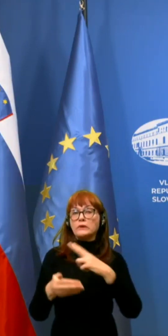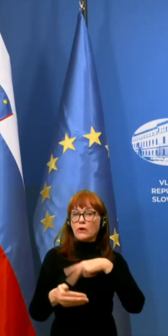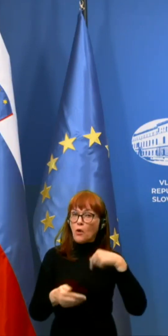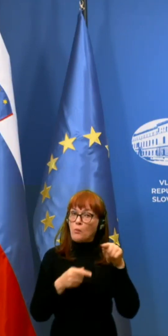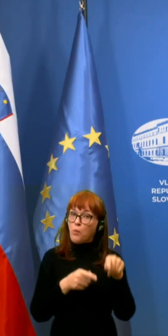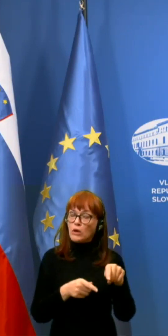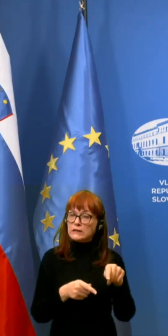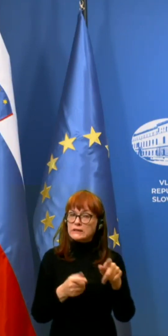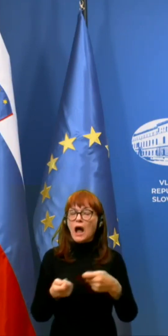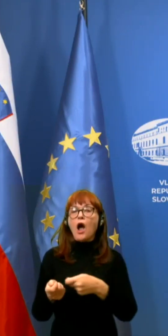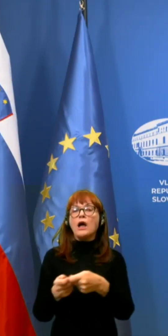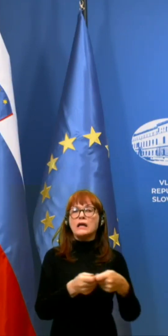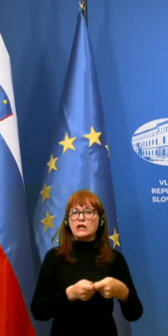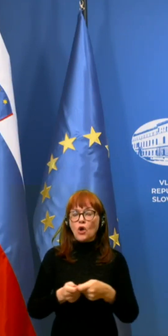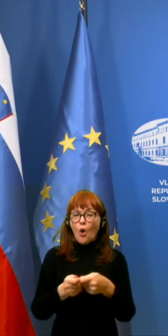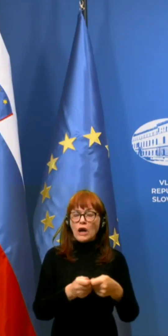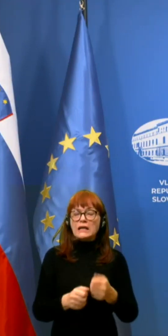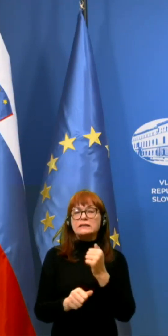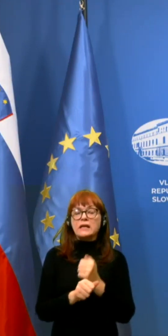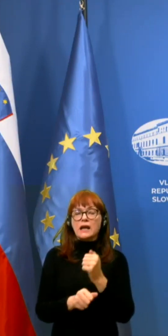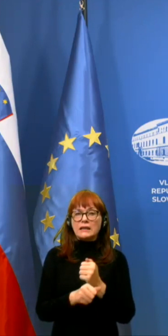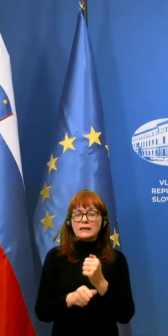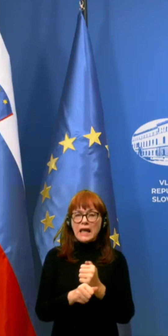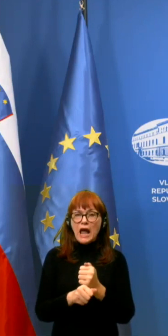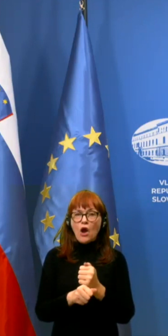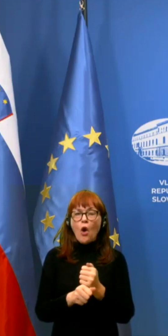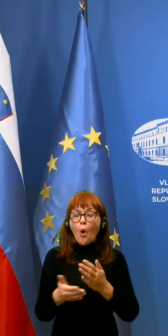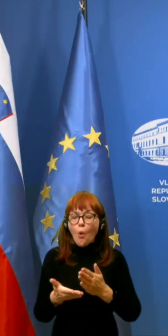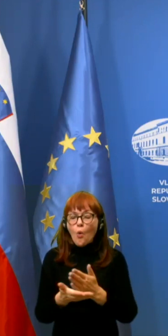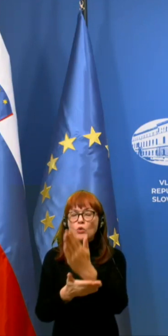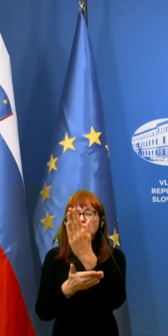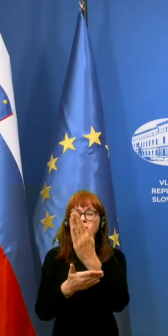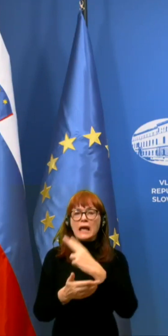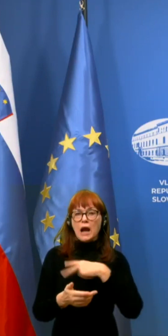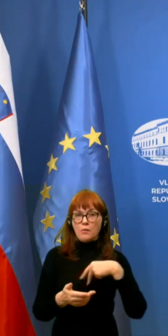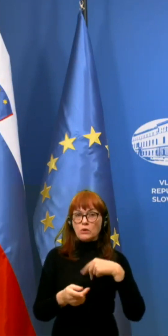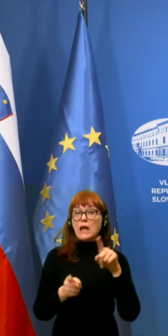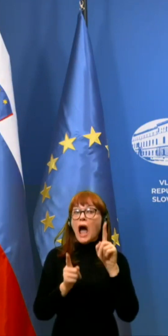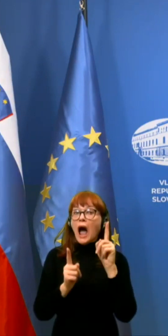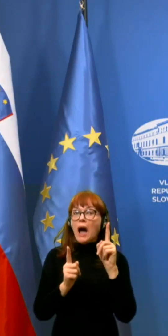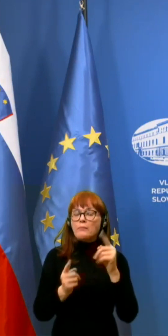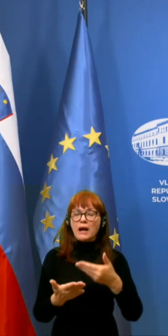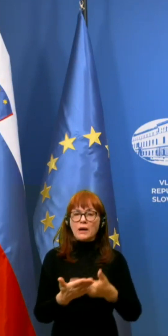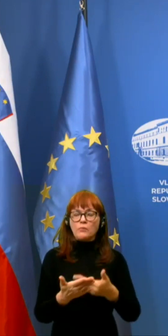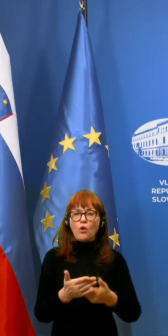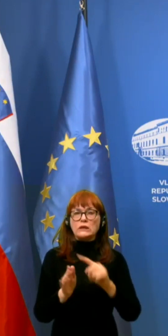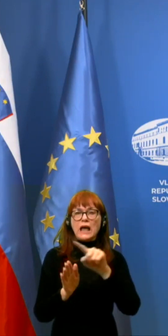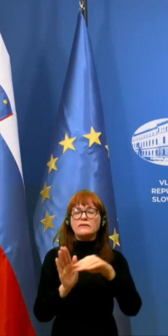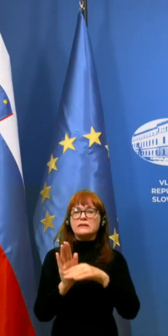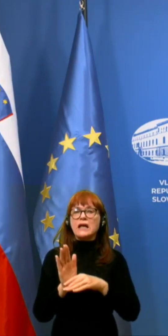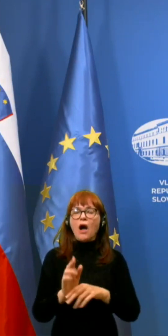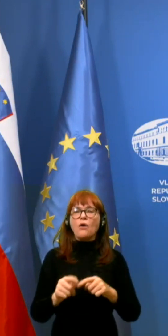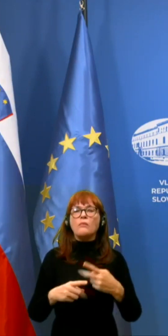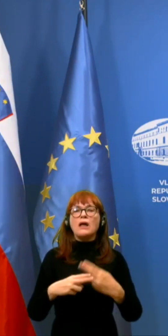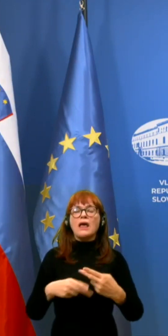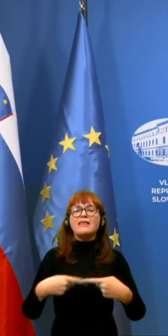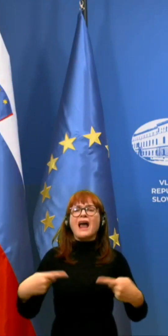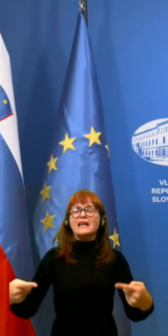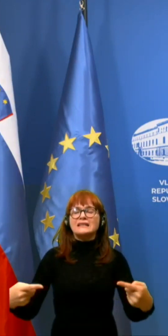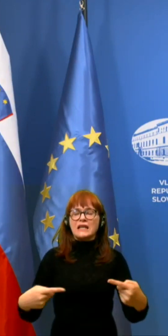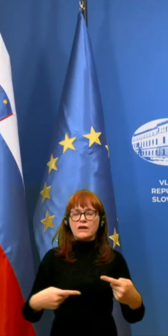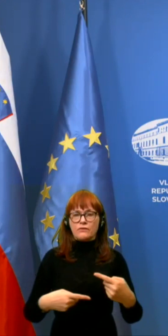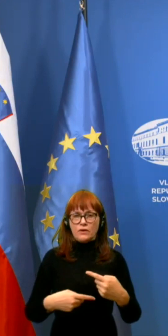oziroma organizira delo in usmerja policijo, ampak na podlagi zakona o nalazljivih boleznih. Torej, gre za